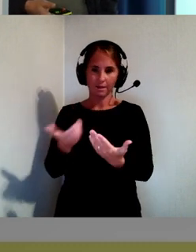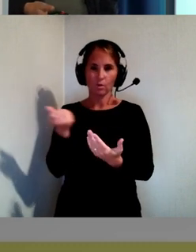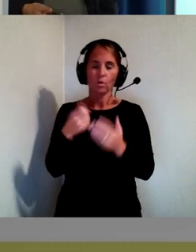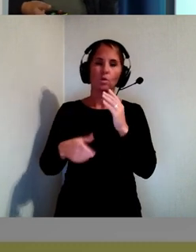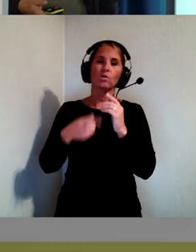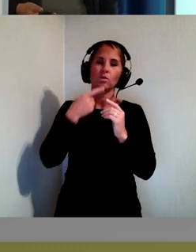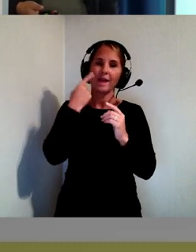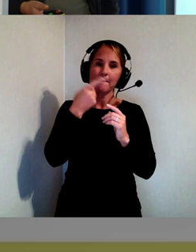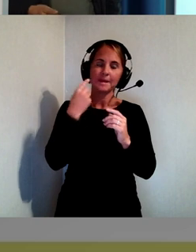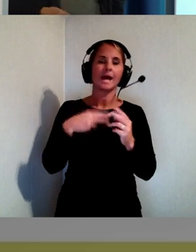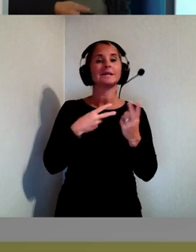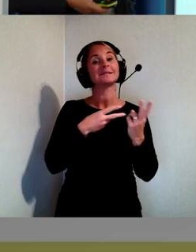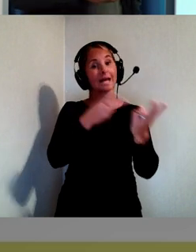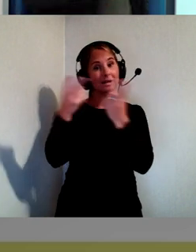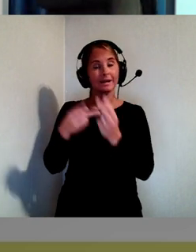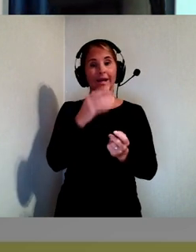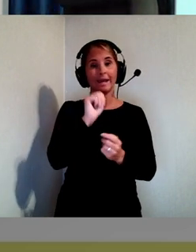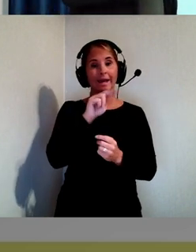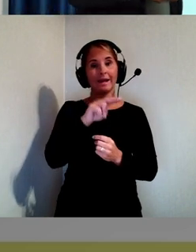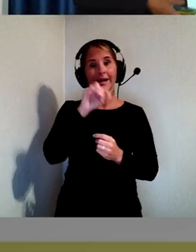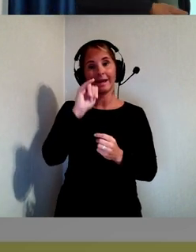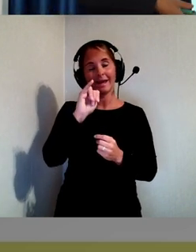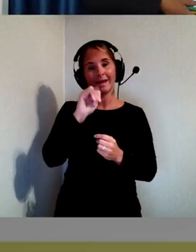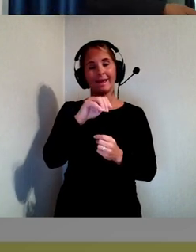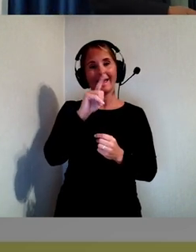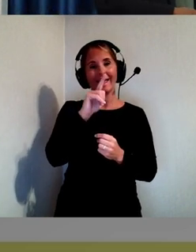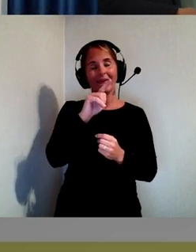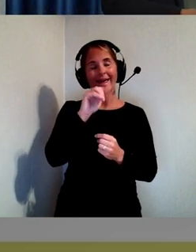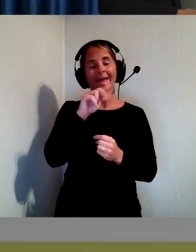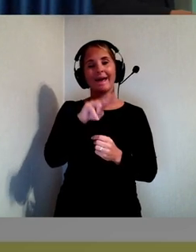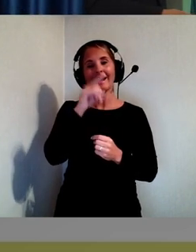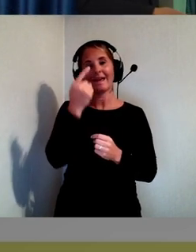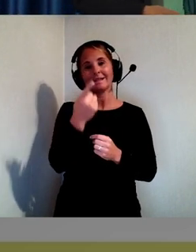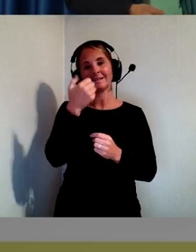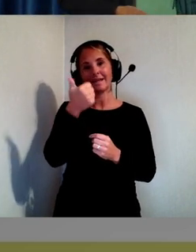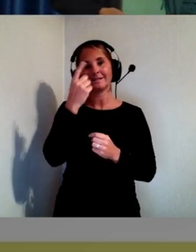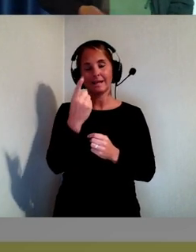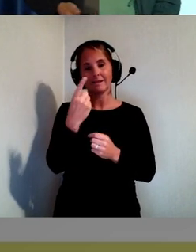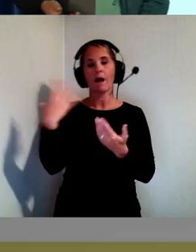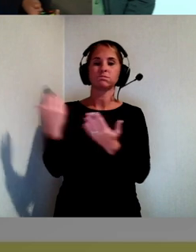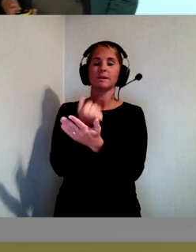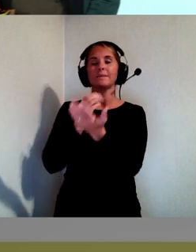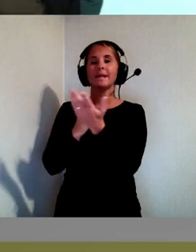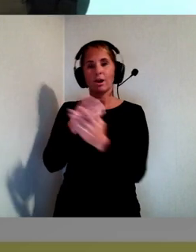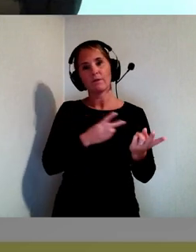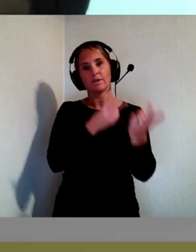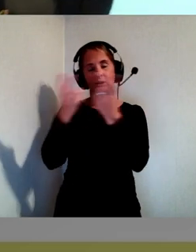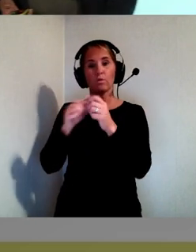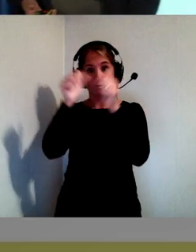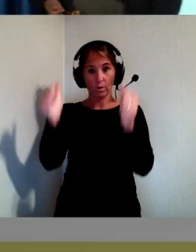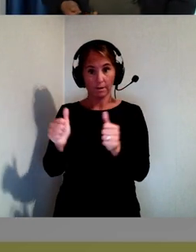EN17161. Om att nå tillgänglighet genom universell utformning. Väldigt bra.